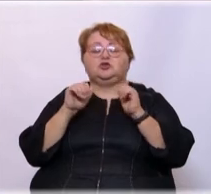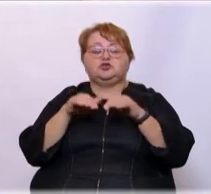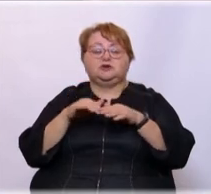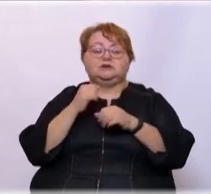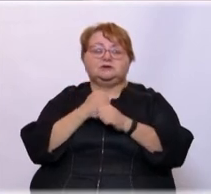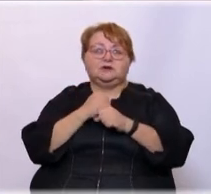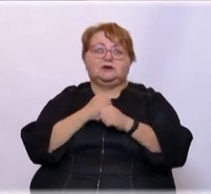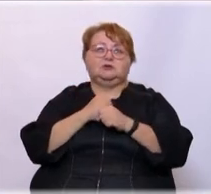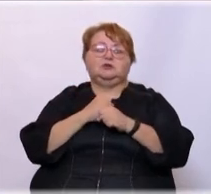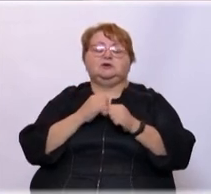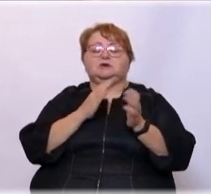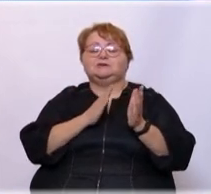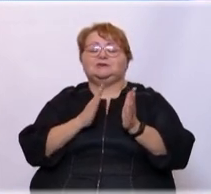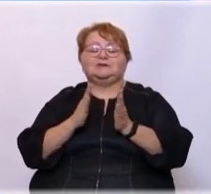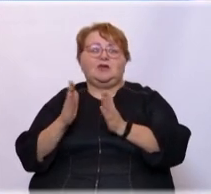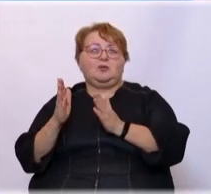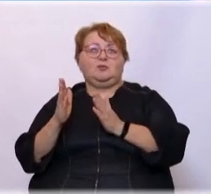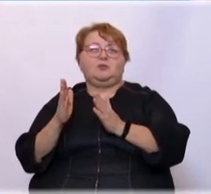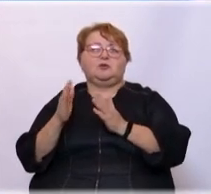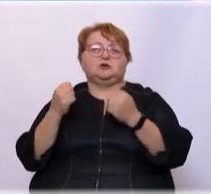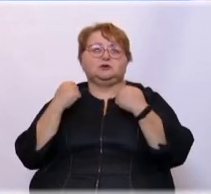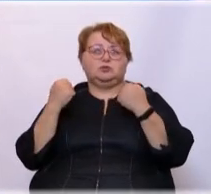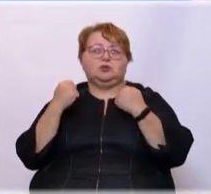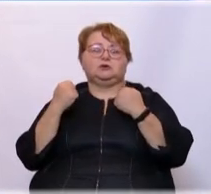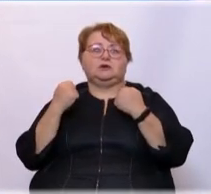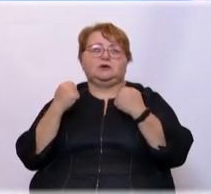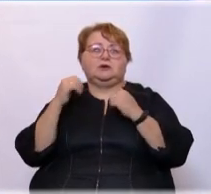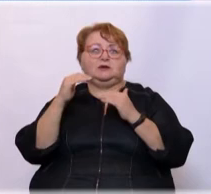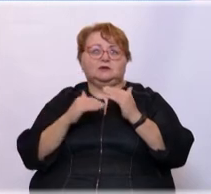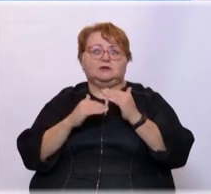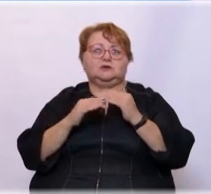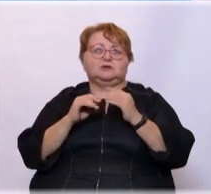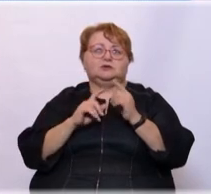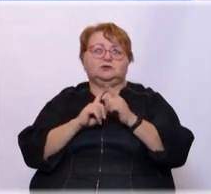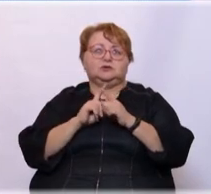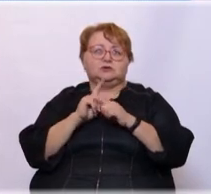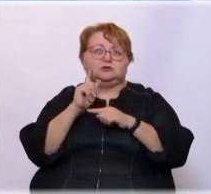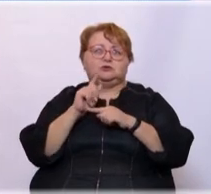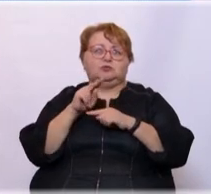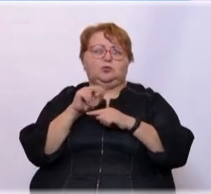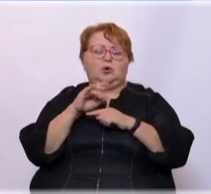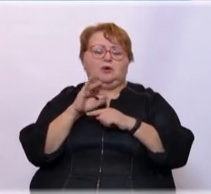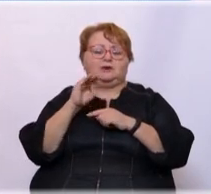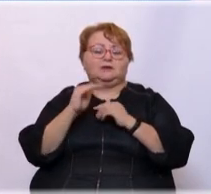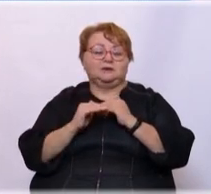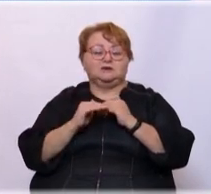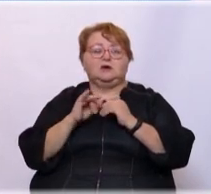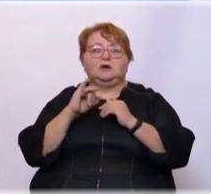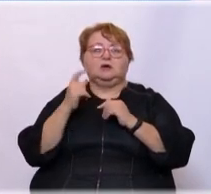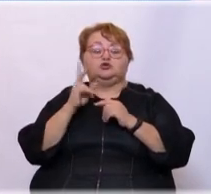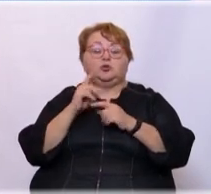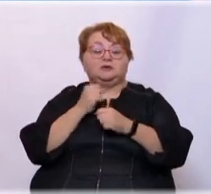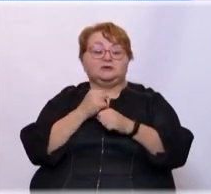создать систему спорта ХНИЗ. Начиная с футбола ХНИЗ. И для того, чтобы